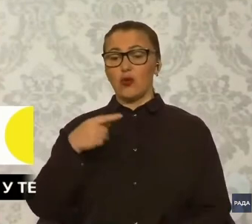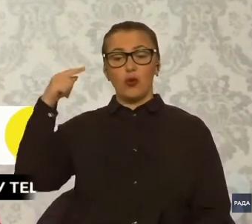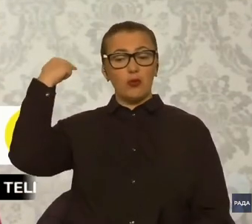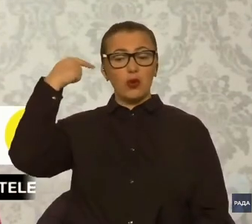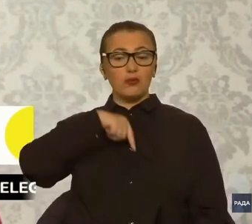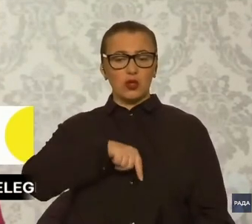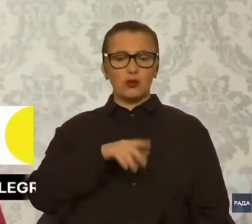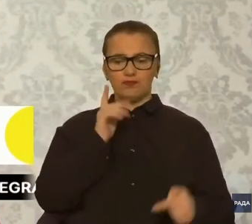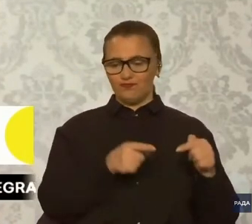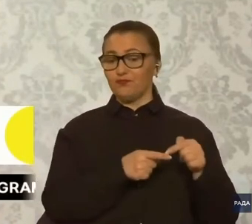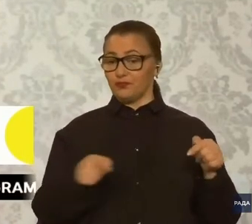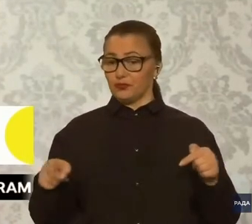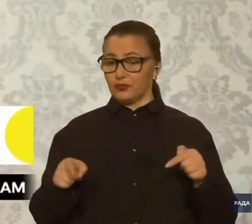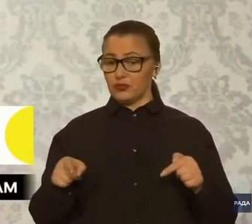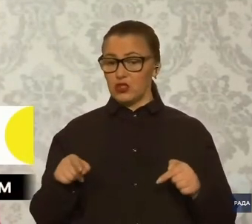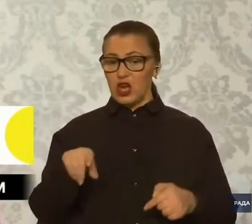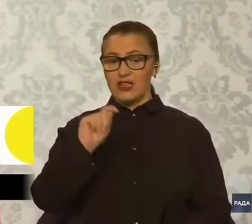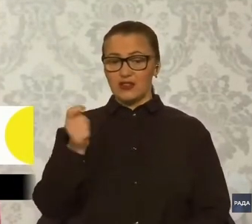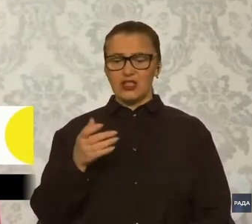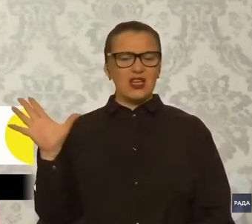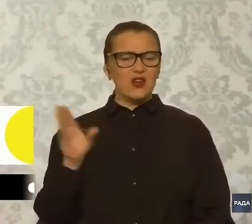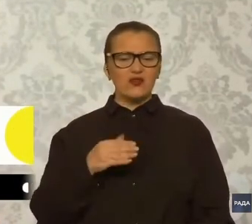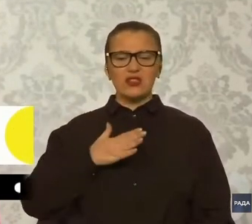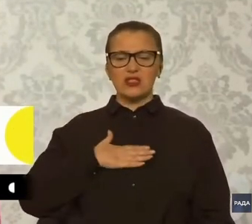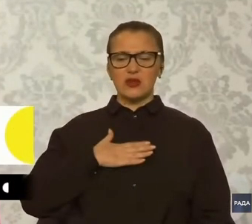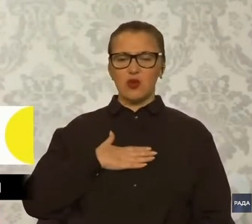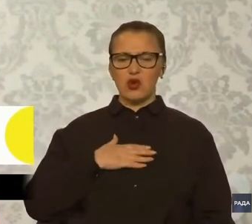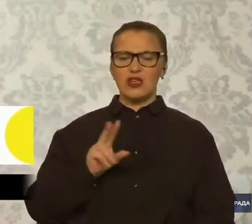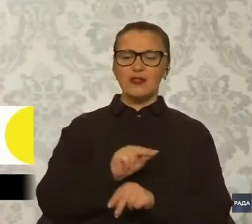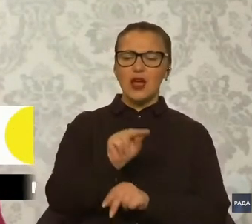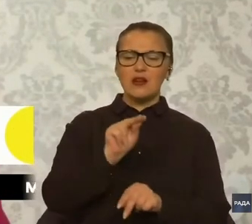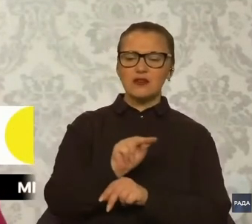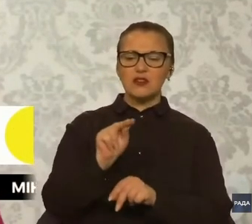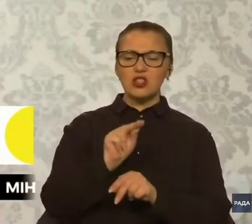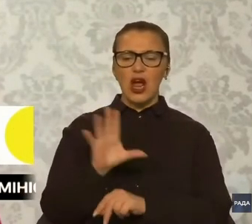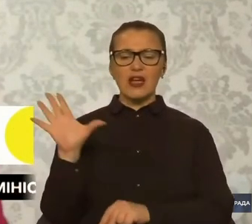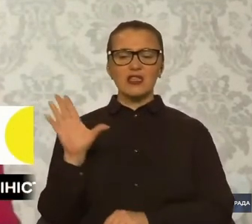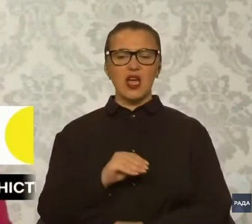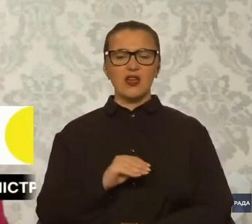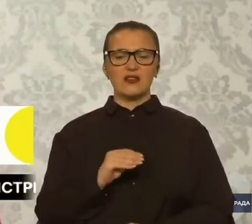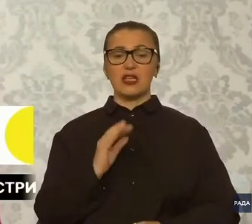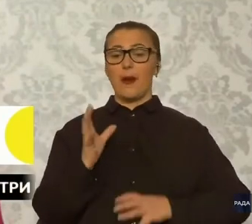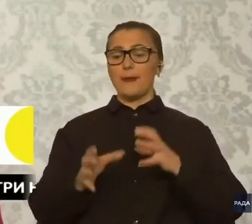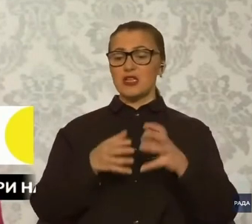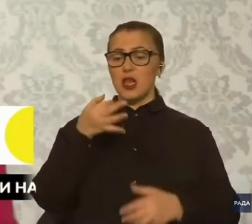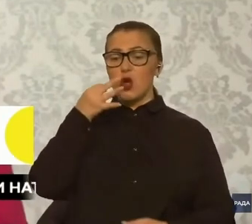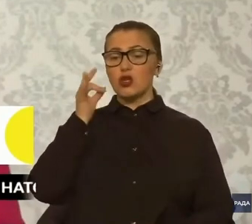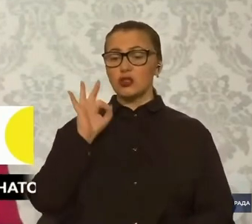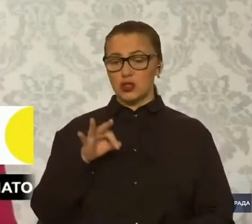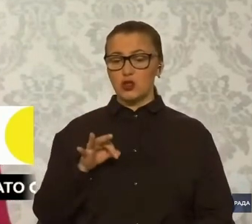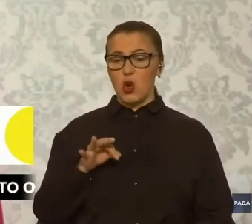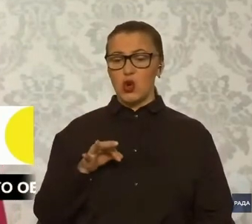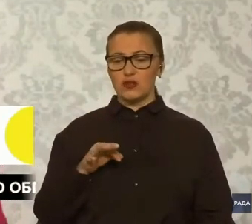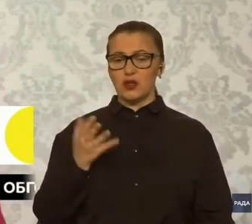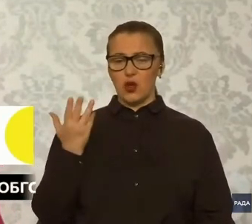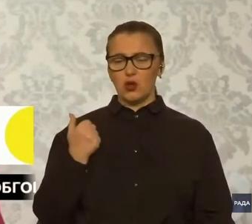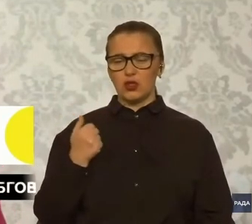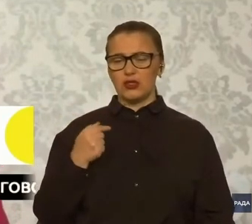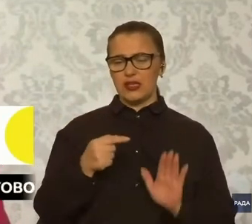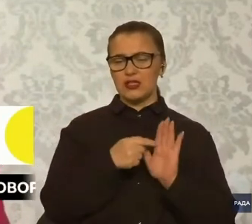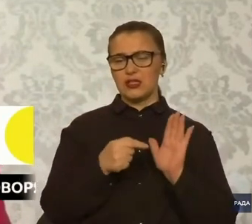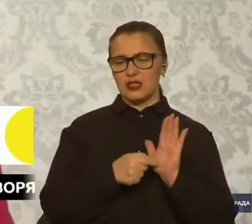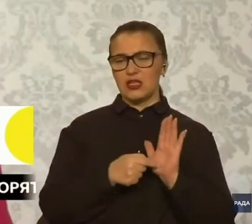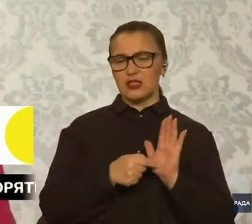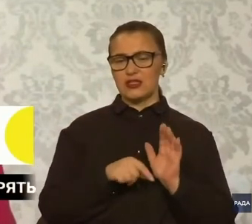повномасштабного торгнення всі мої навчання і всі міжнародний досвід, коли з українськими психологами ділилися